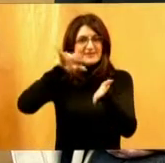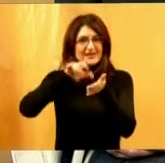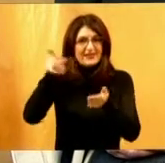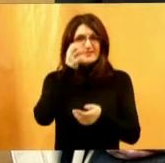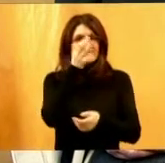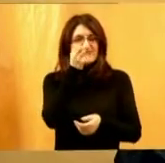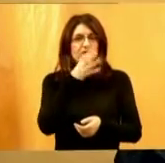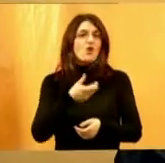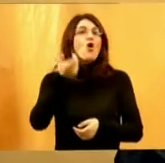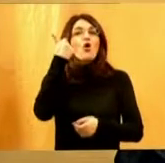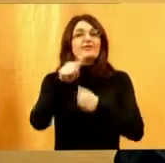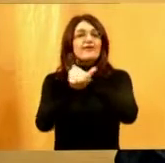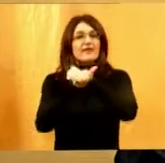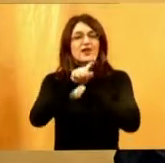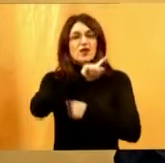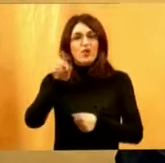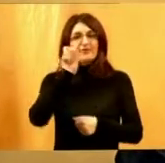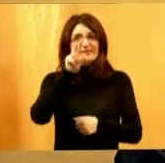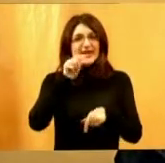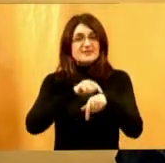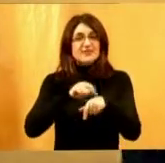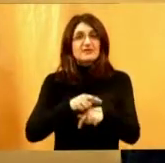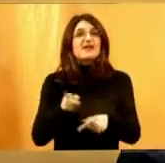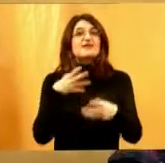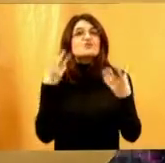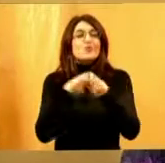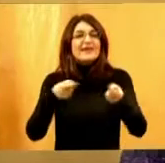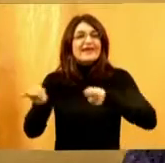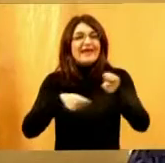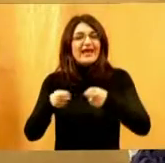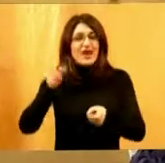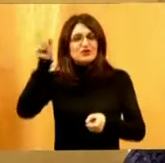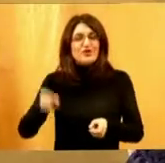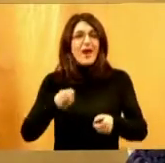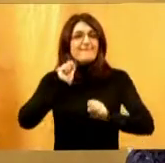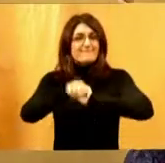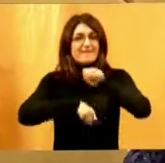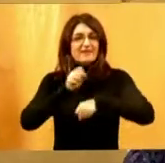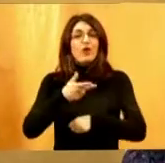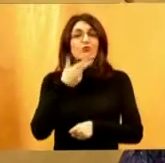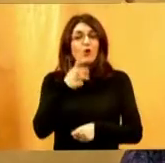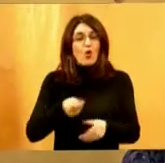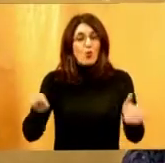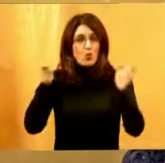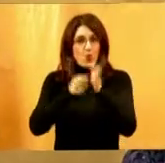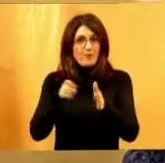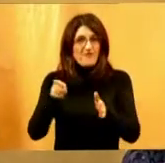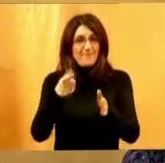11 do 13 sati. Zajedno sa igračima Medveščaka i drugim jednostima. Kupi taj